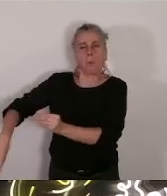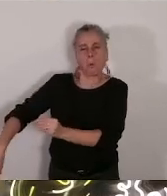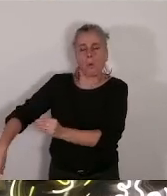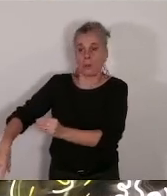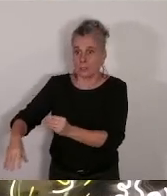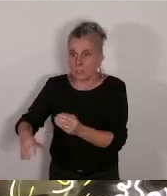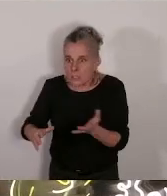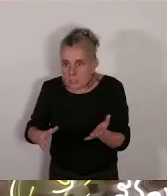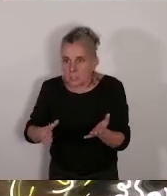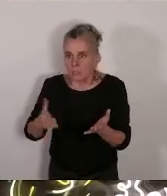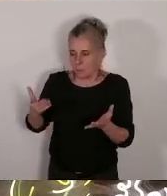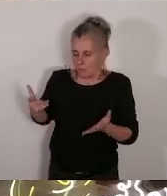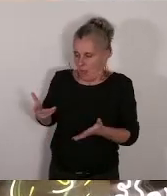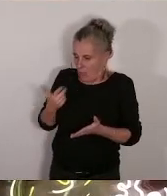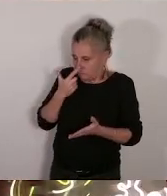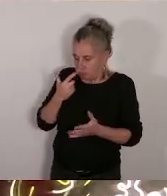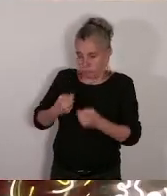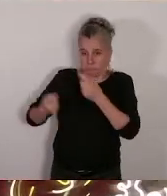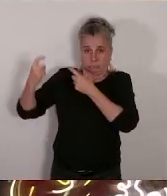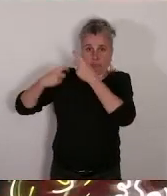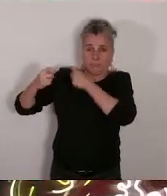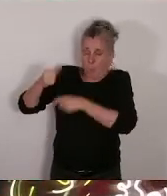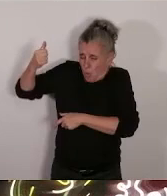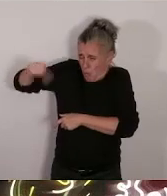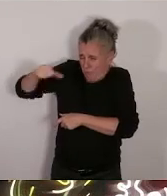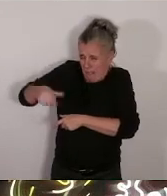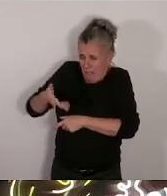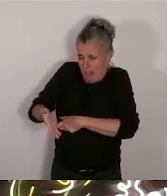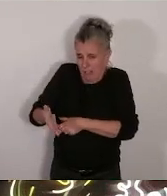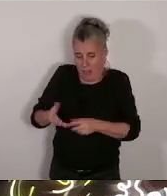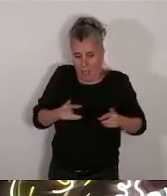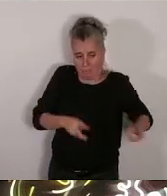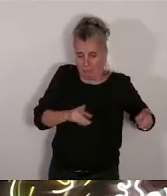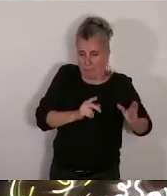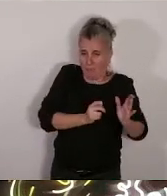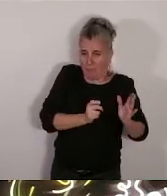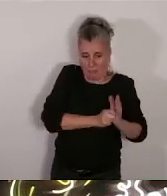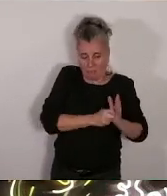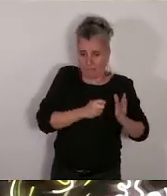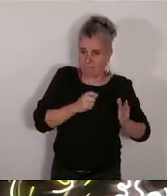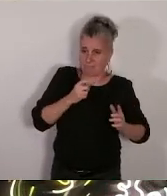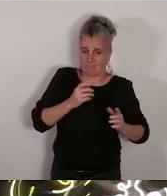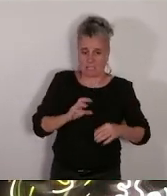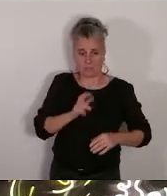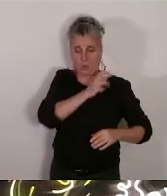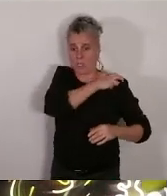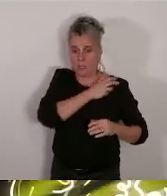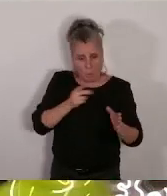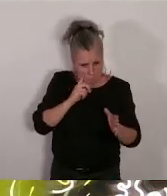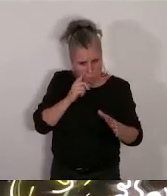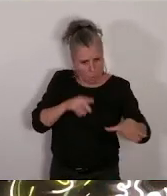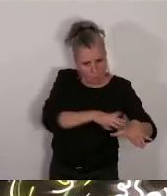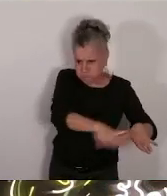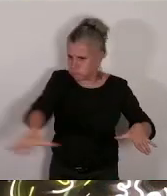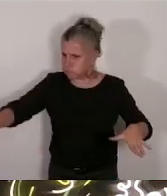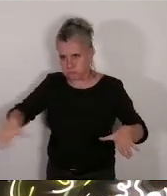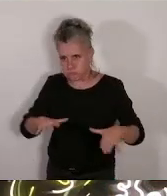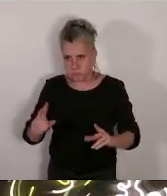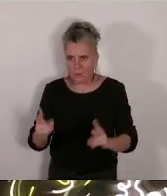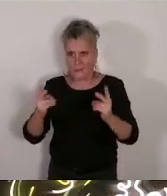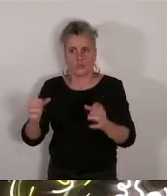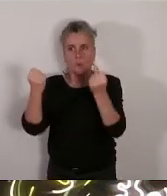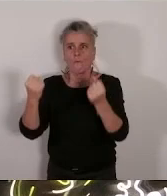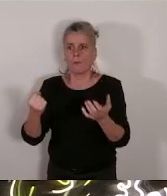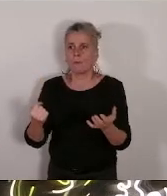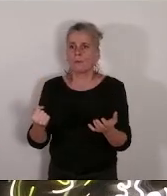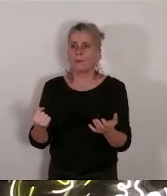à Marseille. Est-il regrettable de ne pas s'être battu pour le sauver dans son intégralité ? Cela ne m'étonne pas de votre